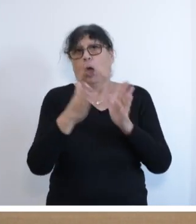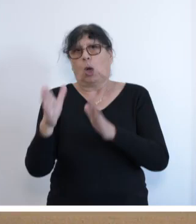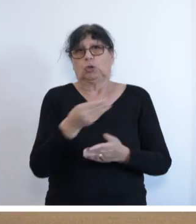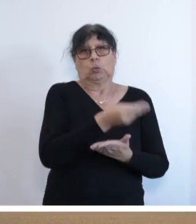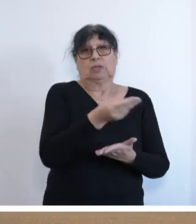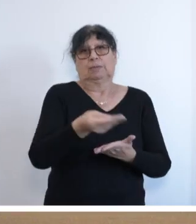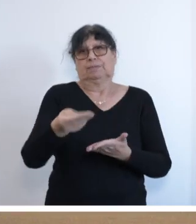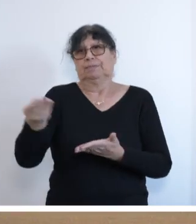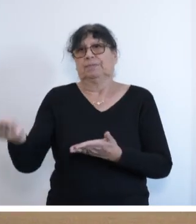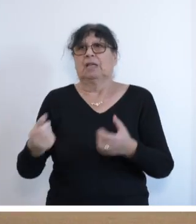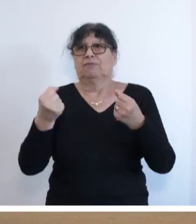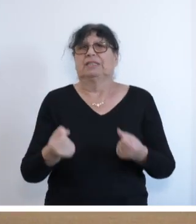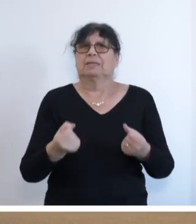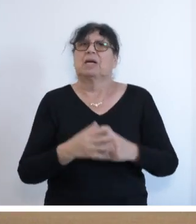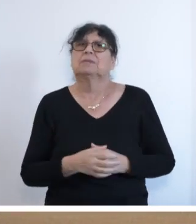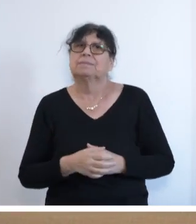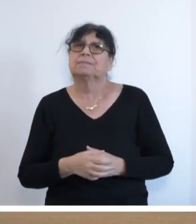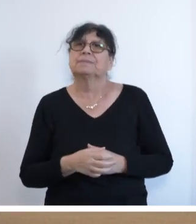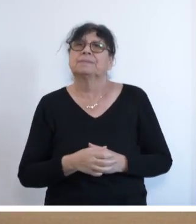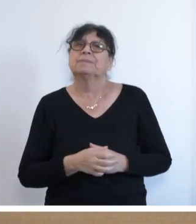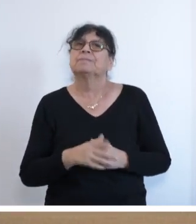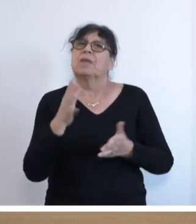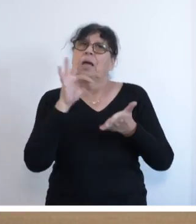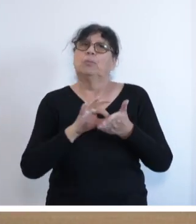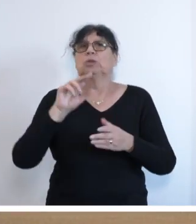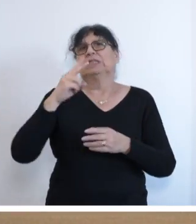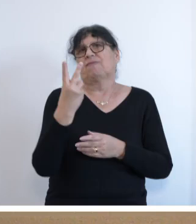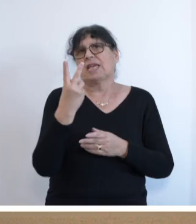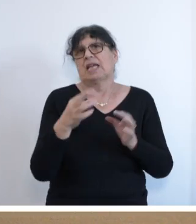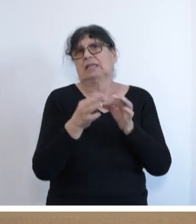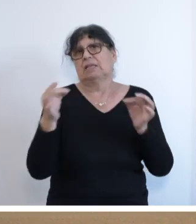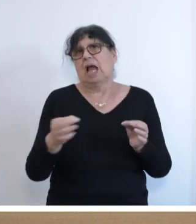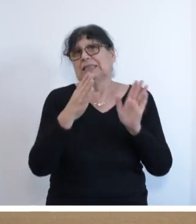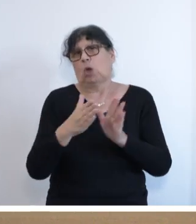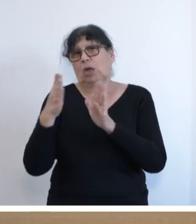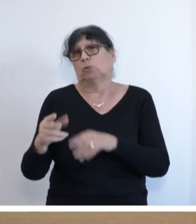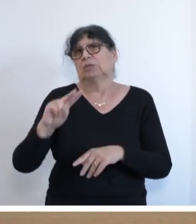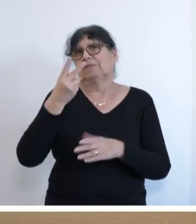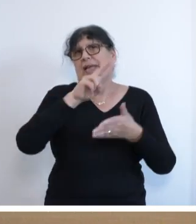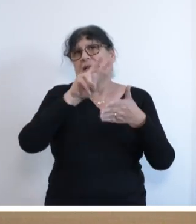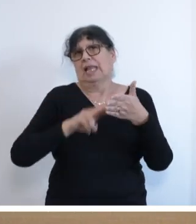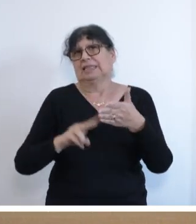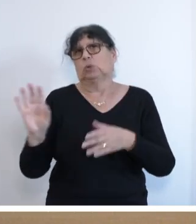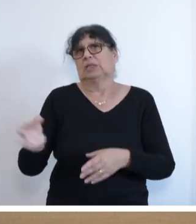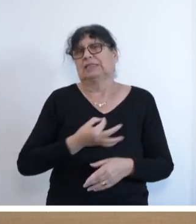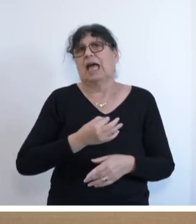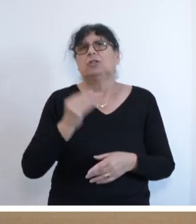festgesetzt. Zu Punkt 2 der Tagesordnung, zweite Lesung des Saarländischen